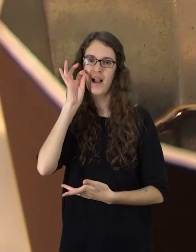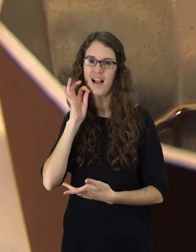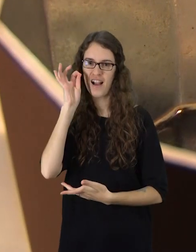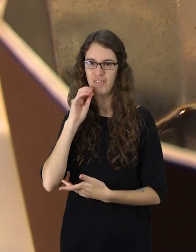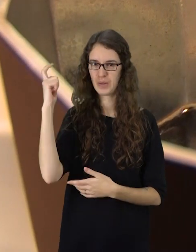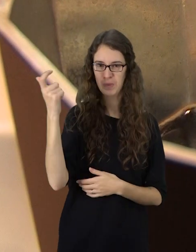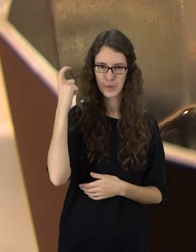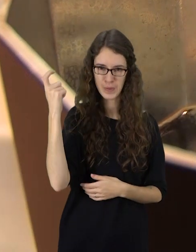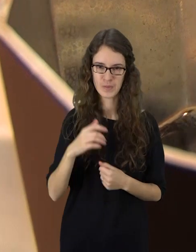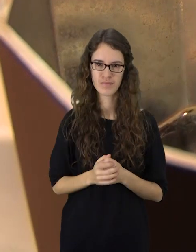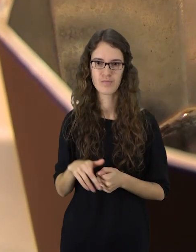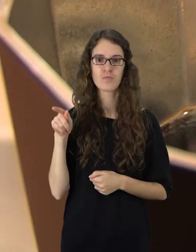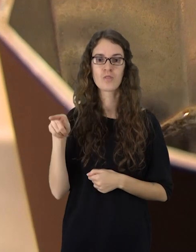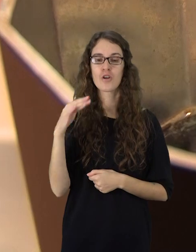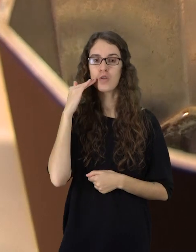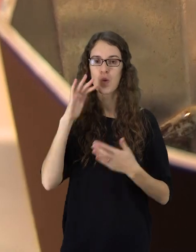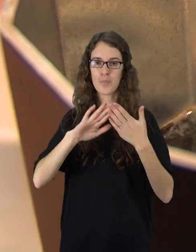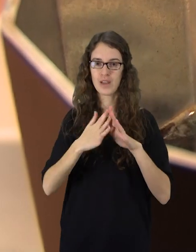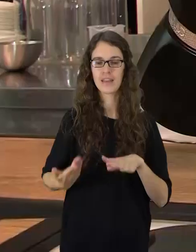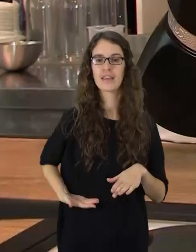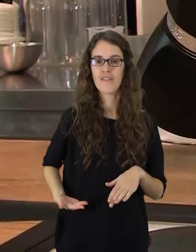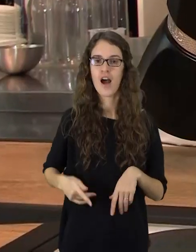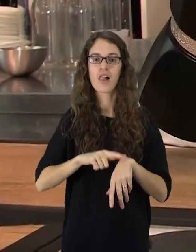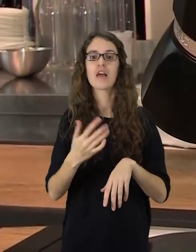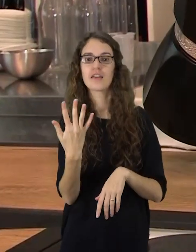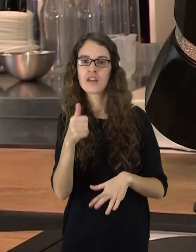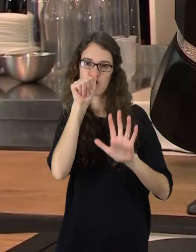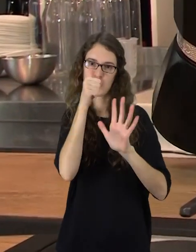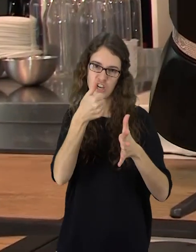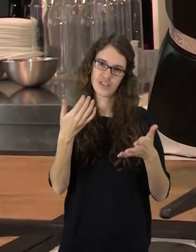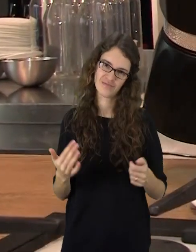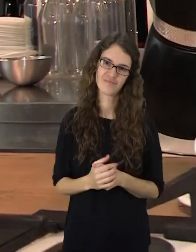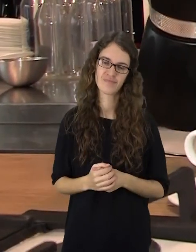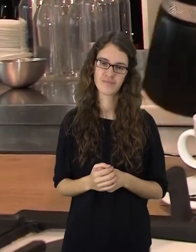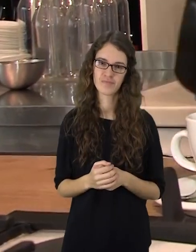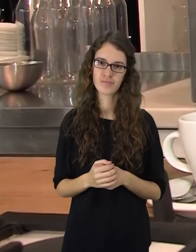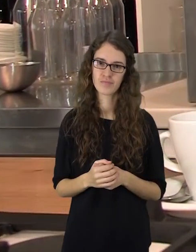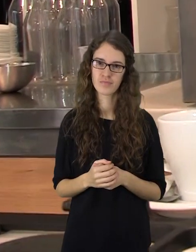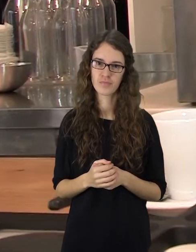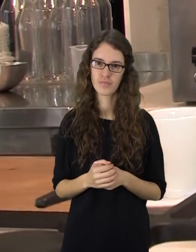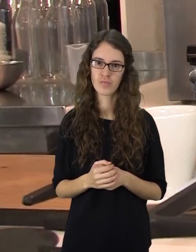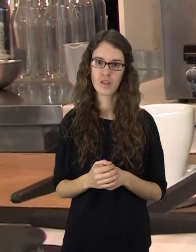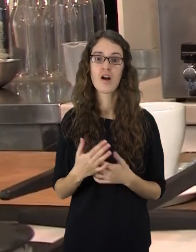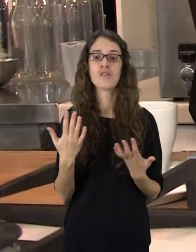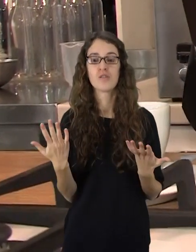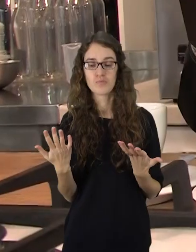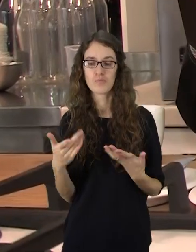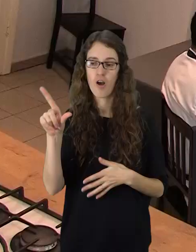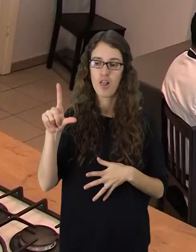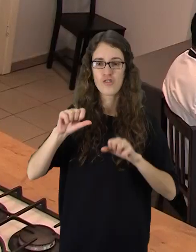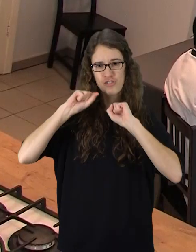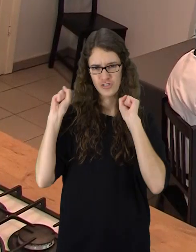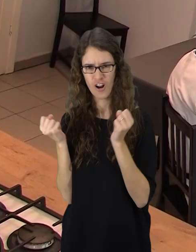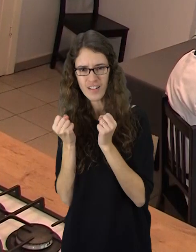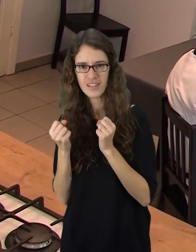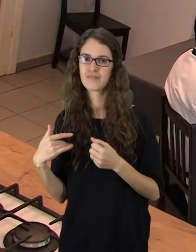Baransa. Italo Šiauliuose gyvena jau šeštus metus ir save vadina meilės emigrantų. O kad šaltomis dienomis būtų linksmiau,